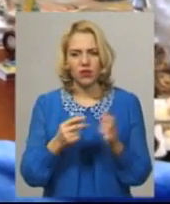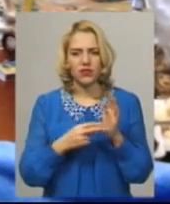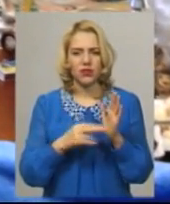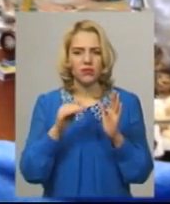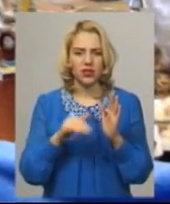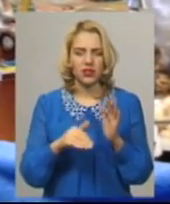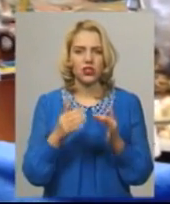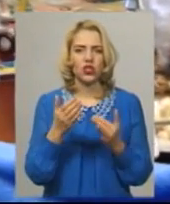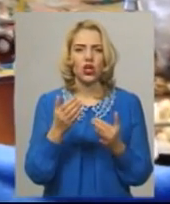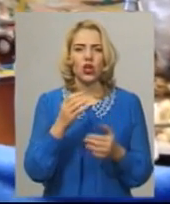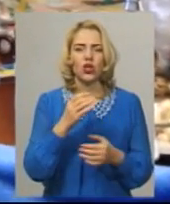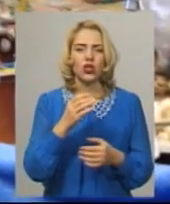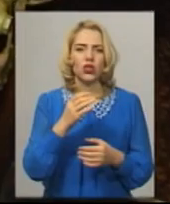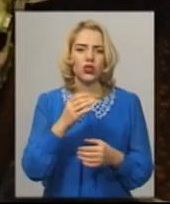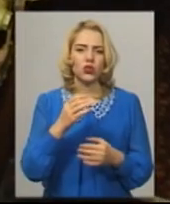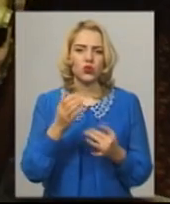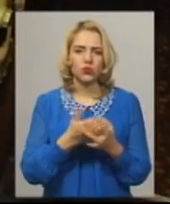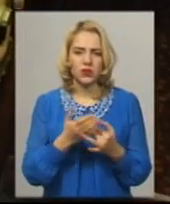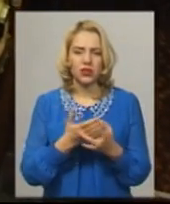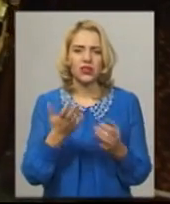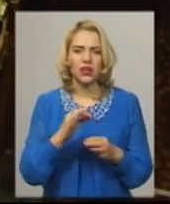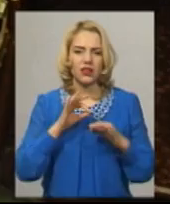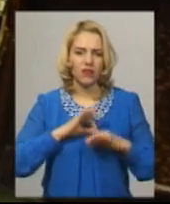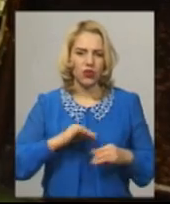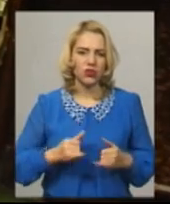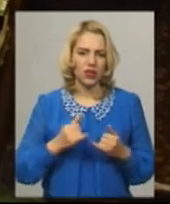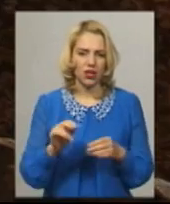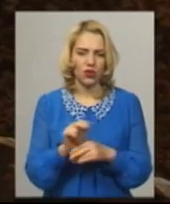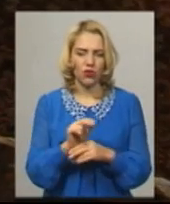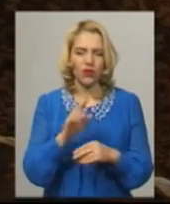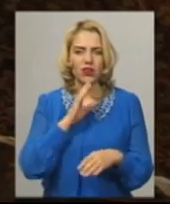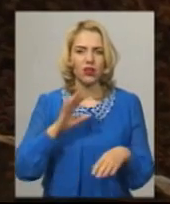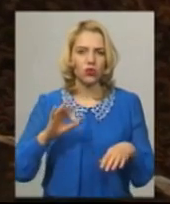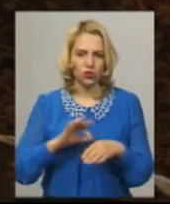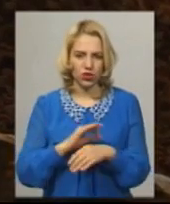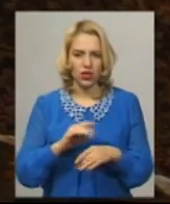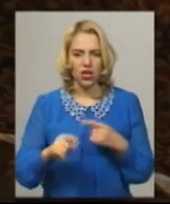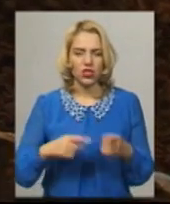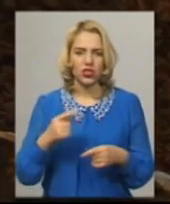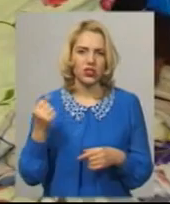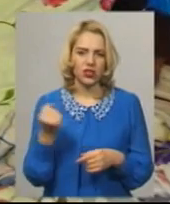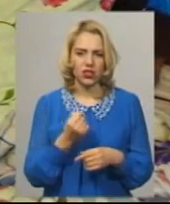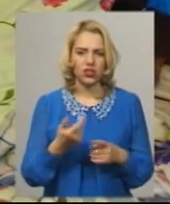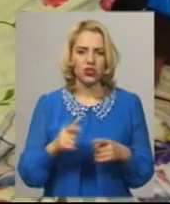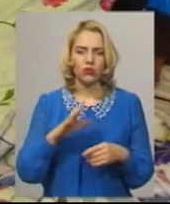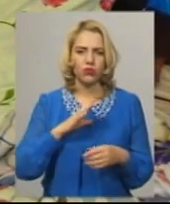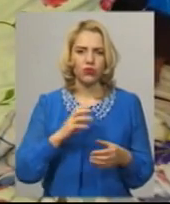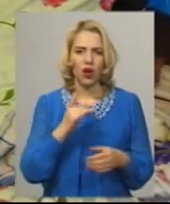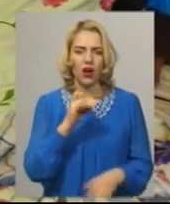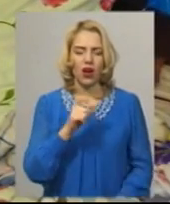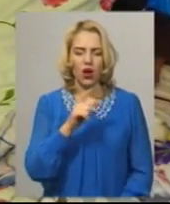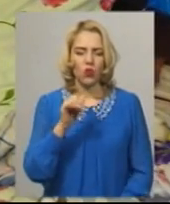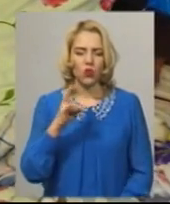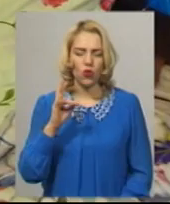тисяч гривень субсидії, які використав на лікування дружини. Через тиждень, розповідає Борис Сніцар, прийшов рахунок за газ з боргом в